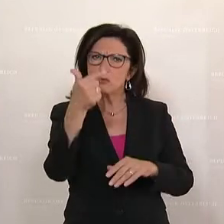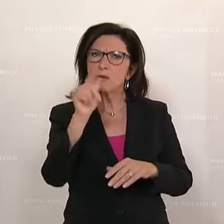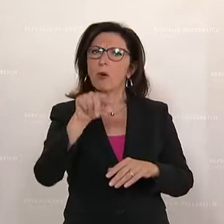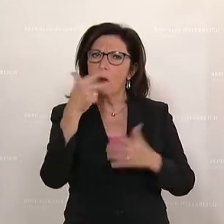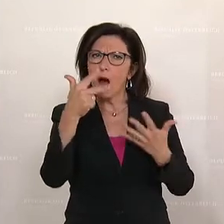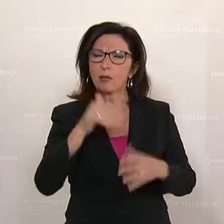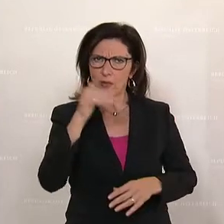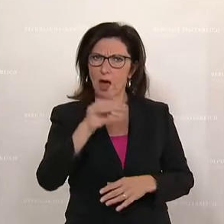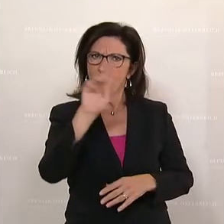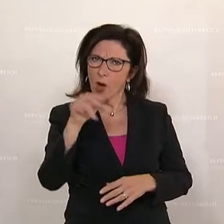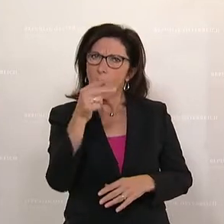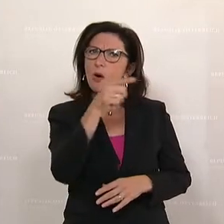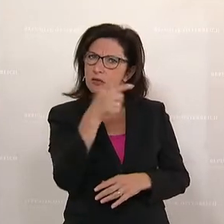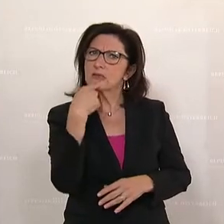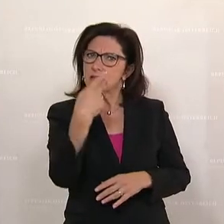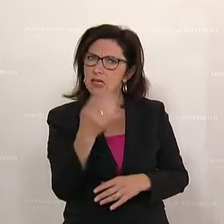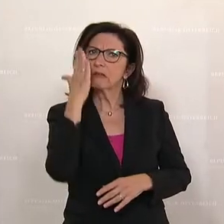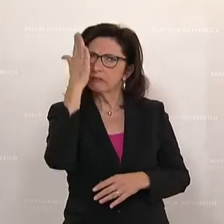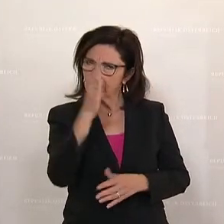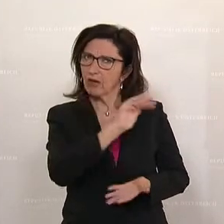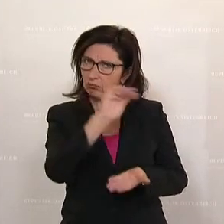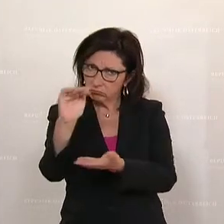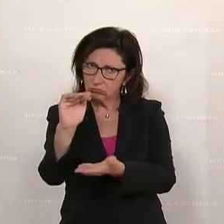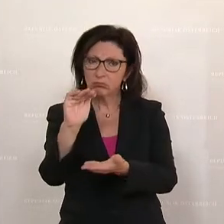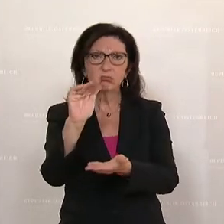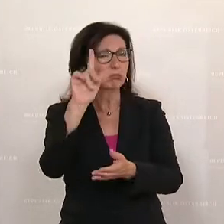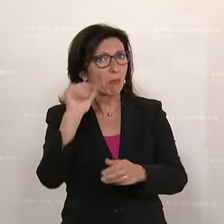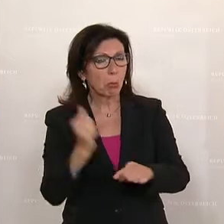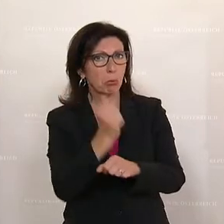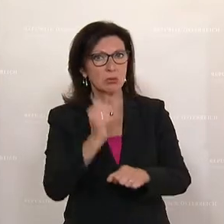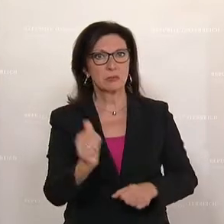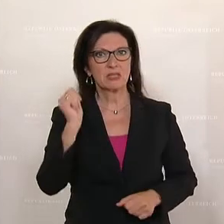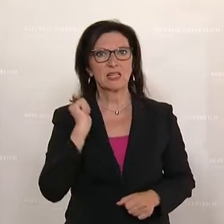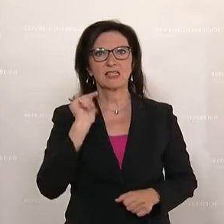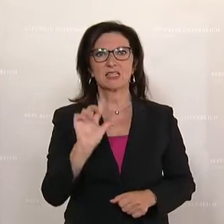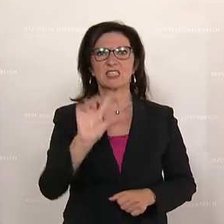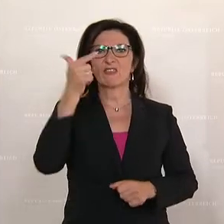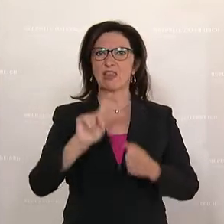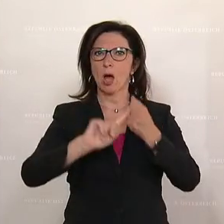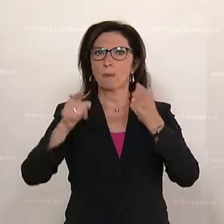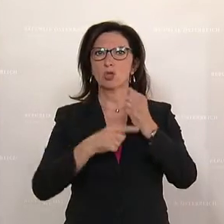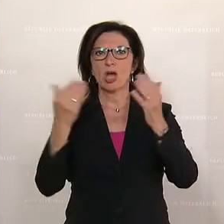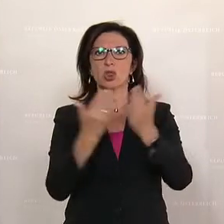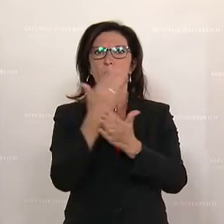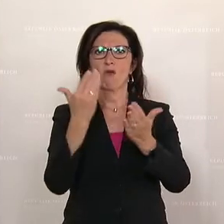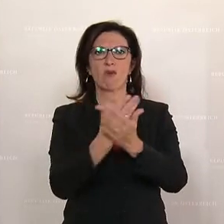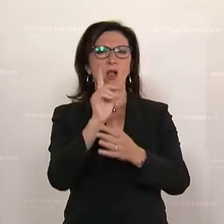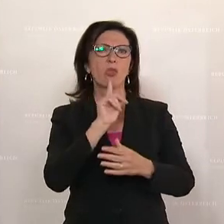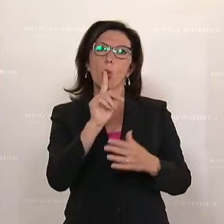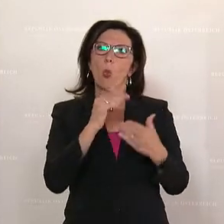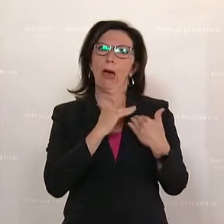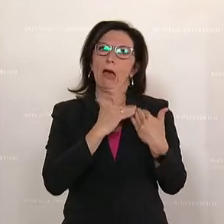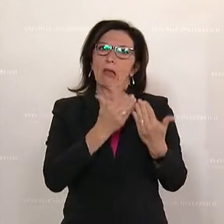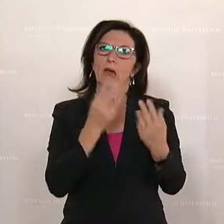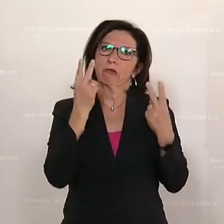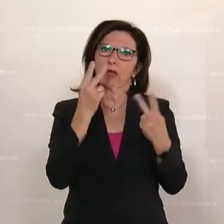Euro angekündigt haben, wurden gestern mit der zweiten Budgetnovelle lediglich Entlastungen von